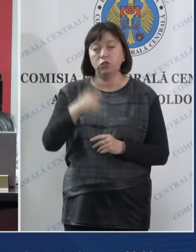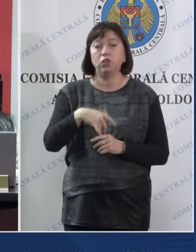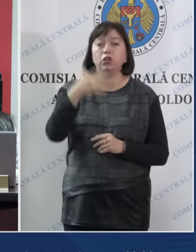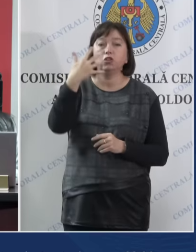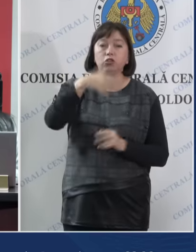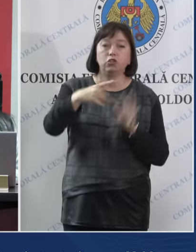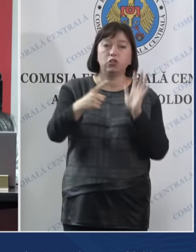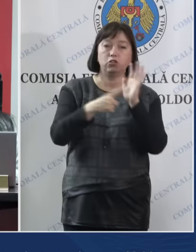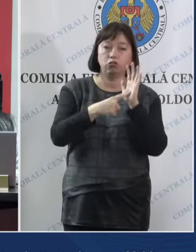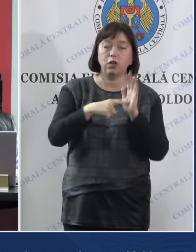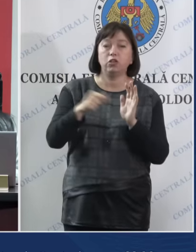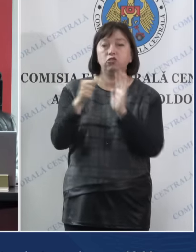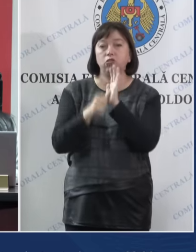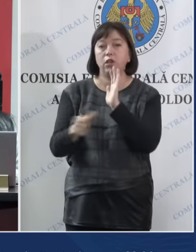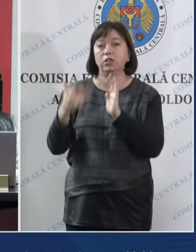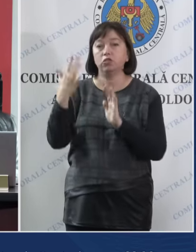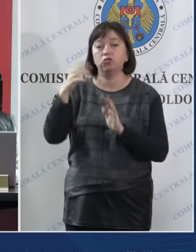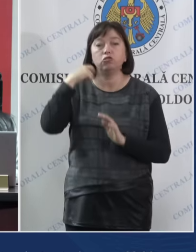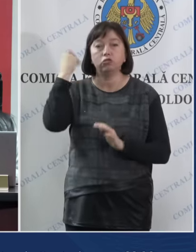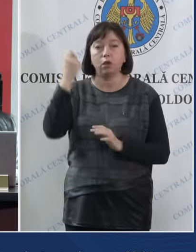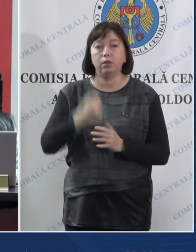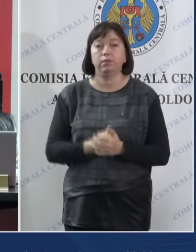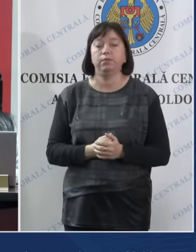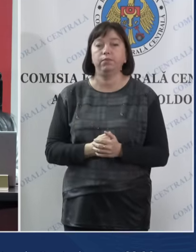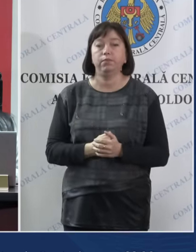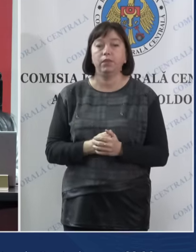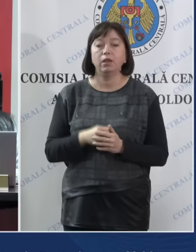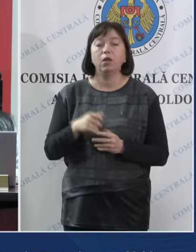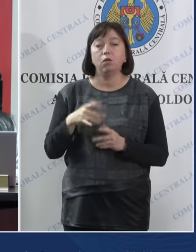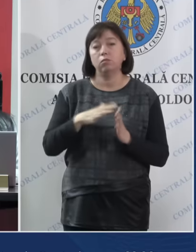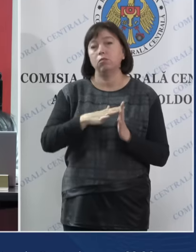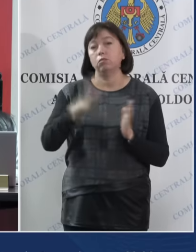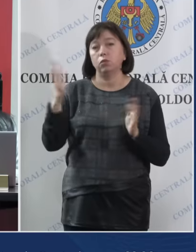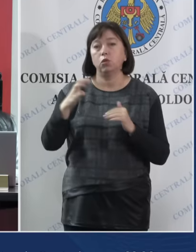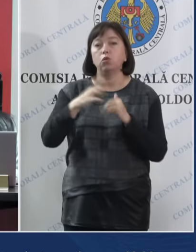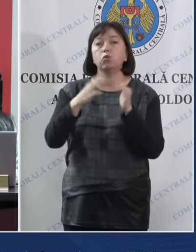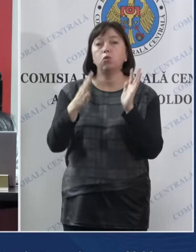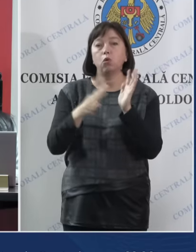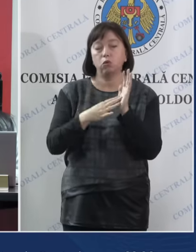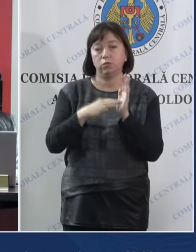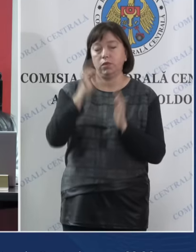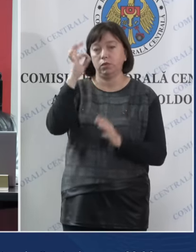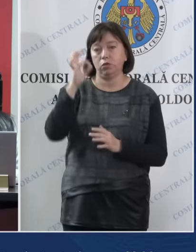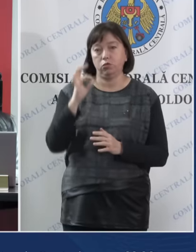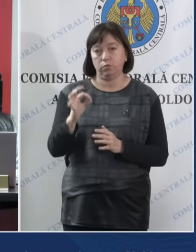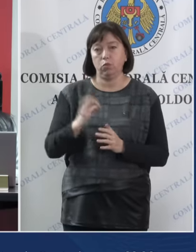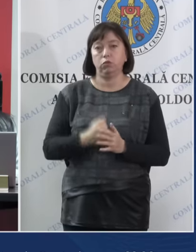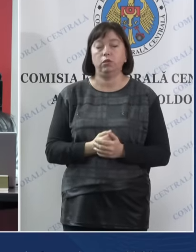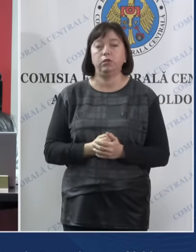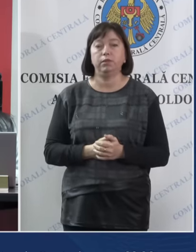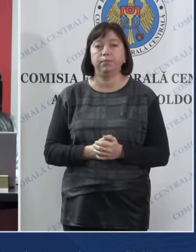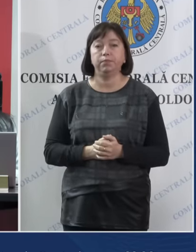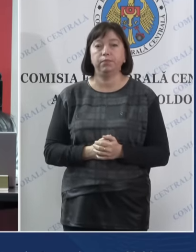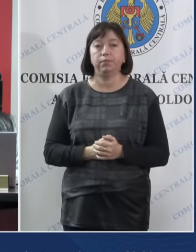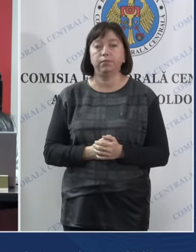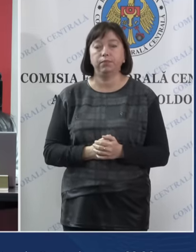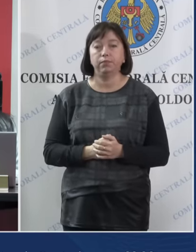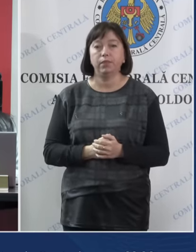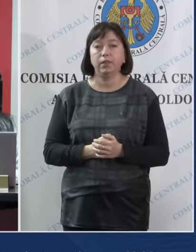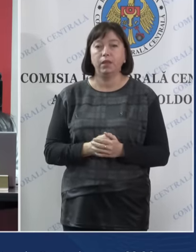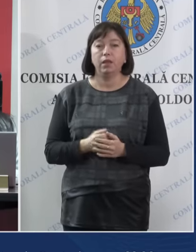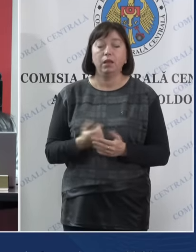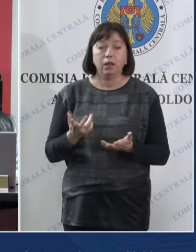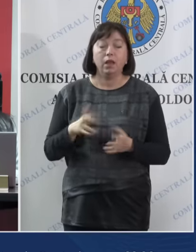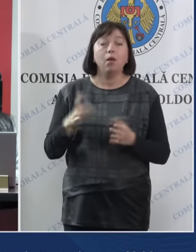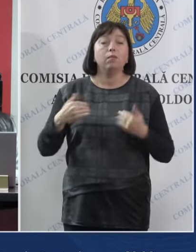56,65 de ani, cu peste 19%. Îi